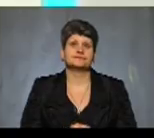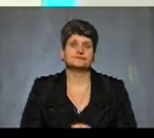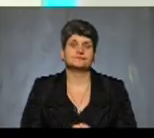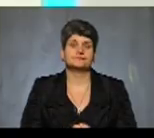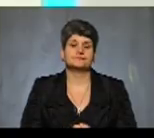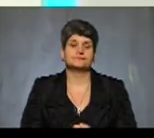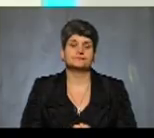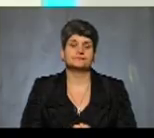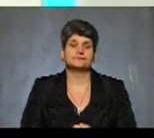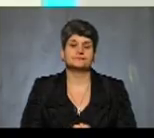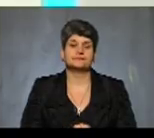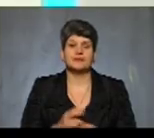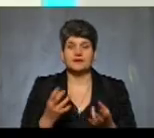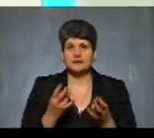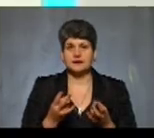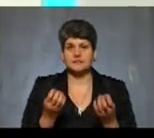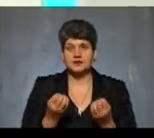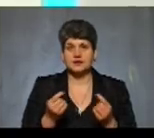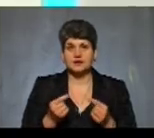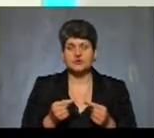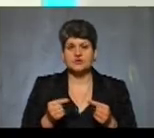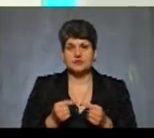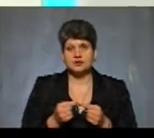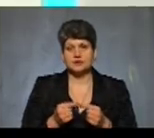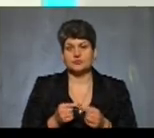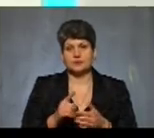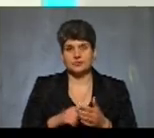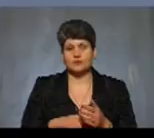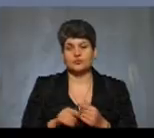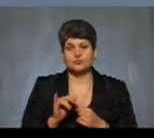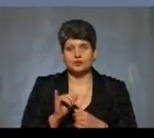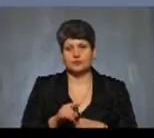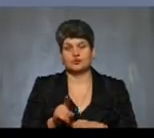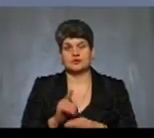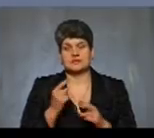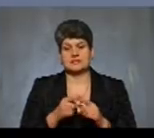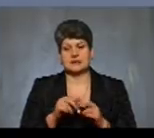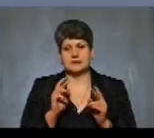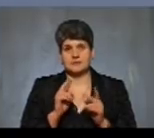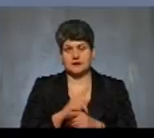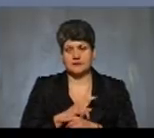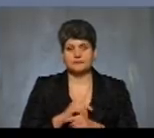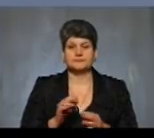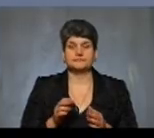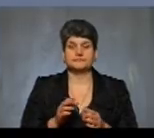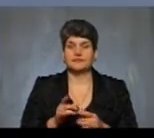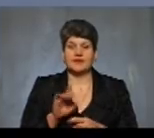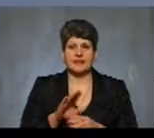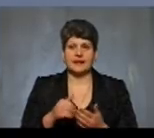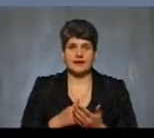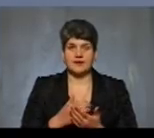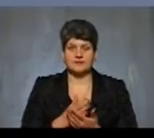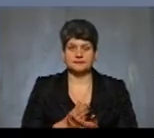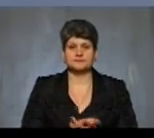Зрозуміло, треба, що бути вже чітко переконаним. чітко переконаним, так. Тобто чітко переконаним, так. Надієві і неякісні, лише